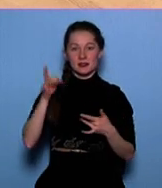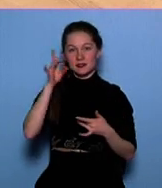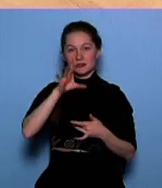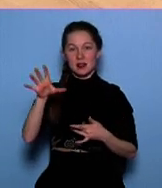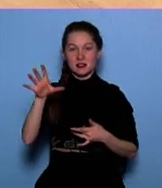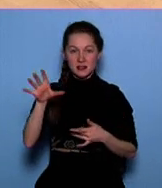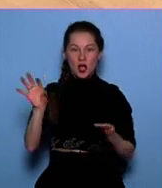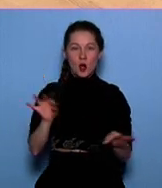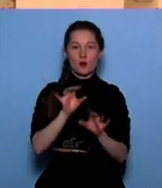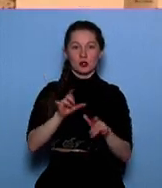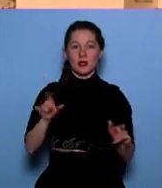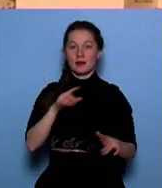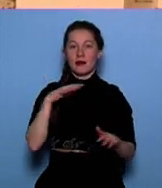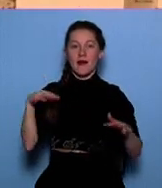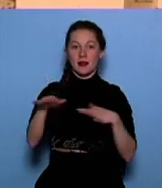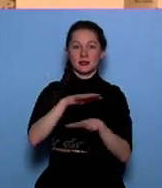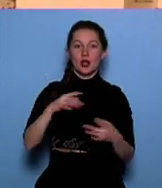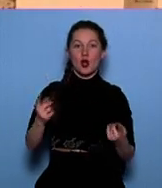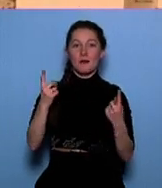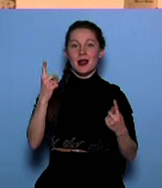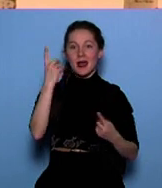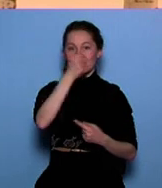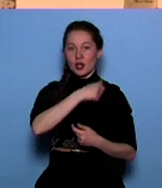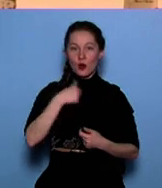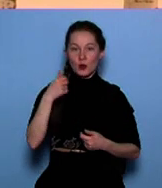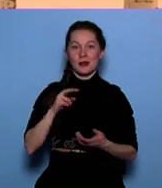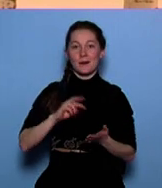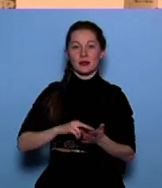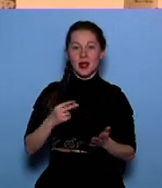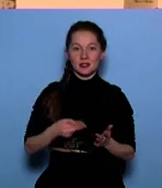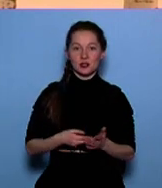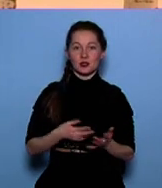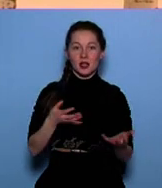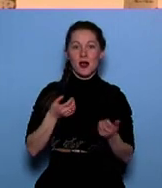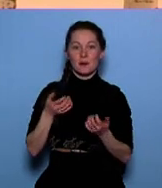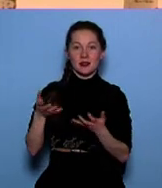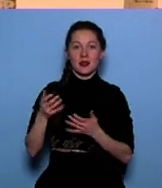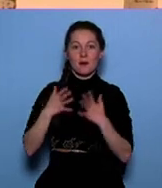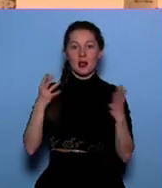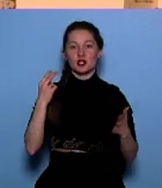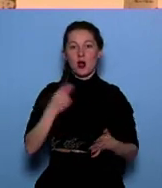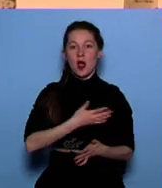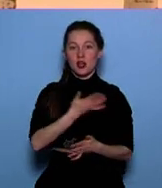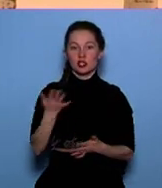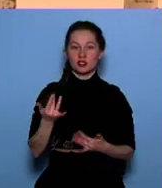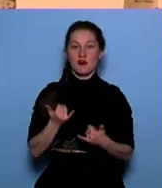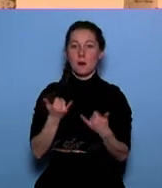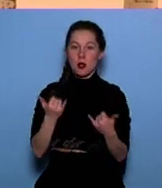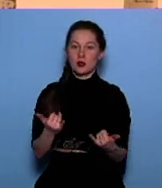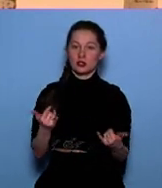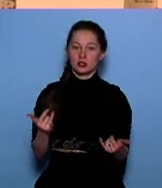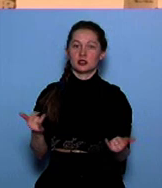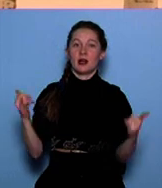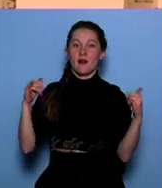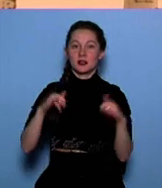музыкантов со всей России. В юбилейный год в музее планируется принять большое количество почетных гостей. Это